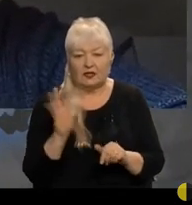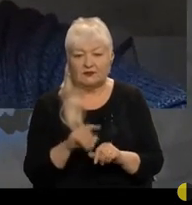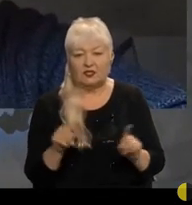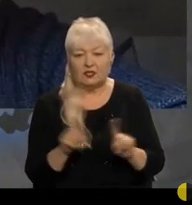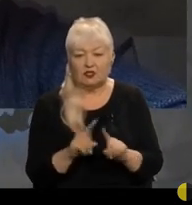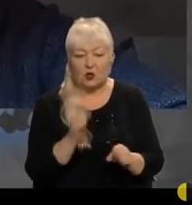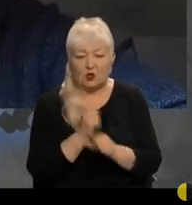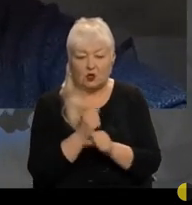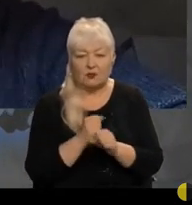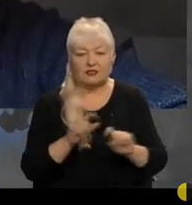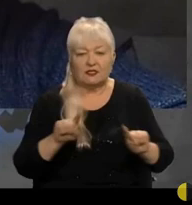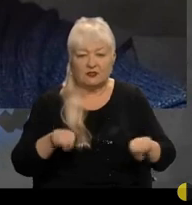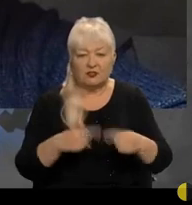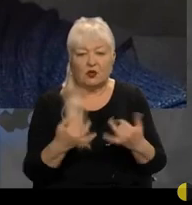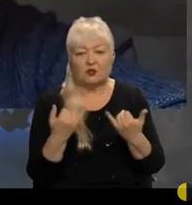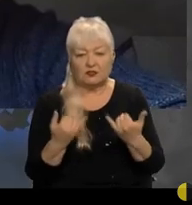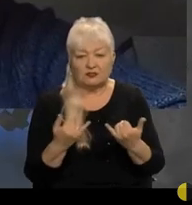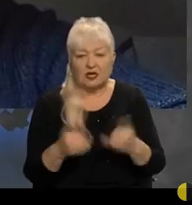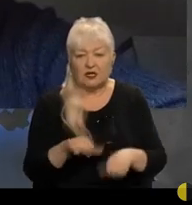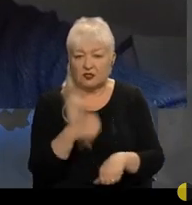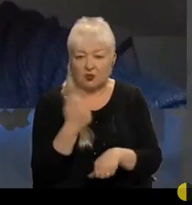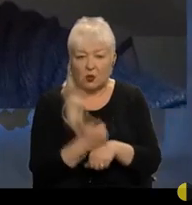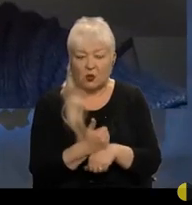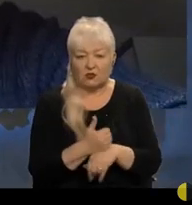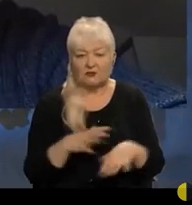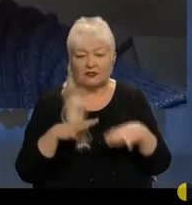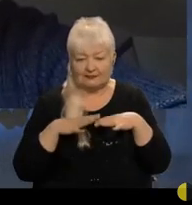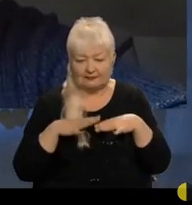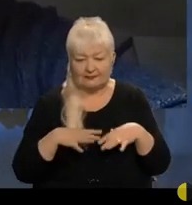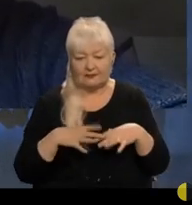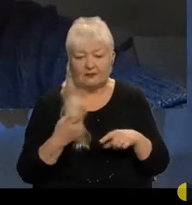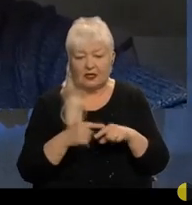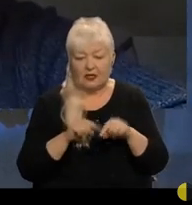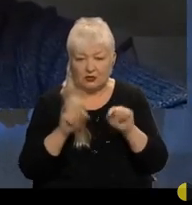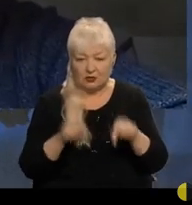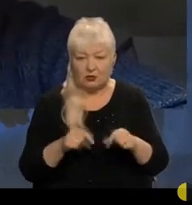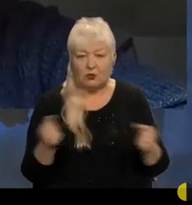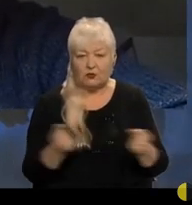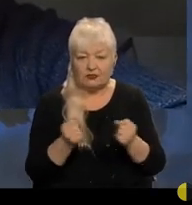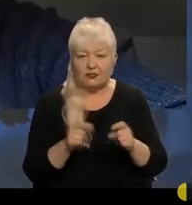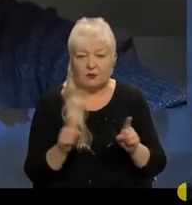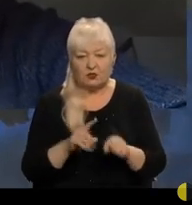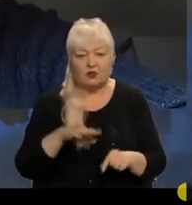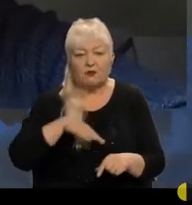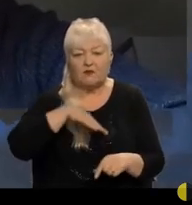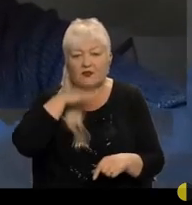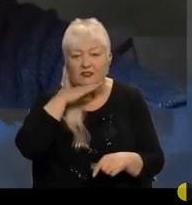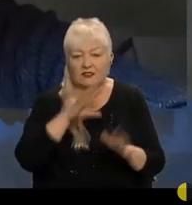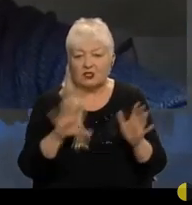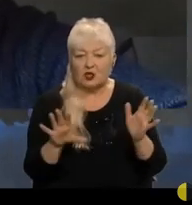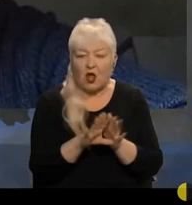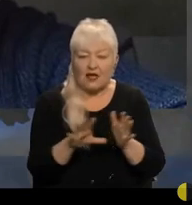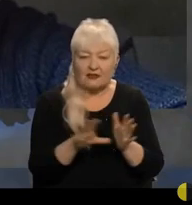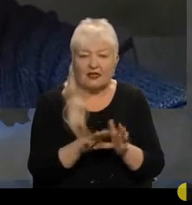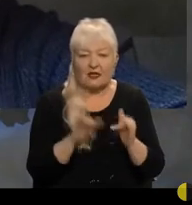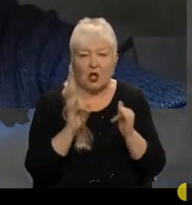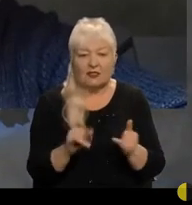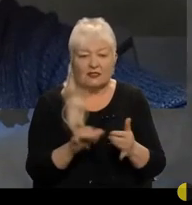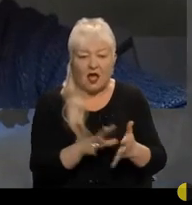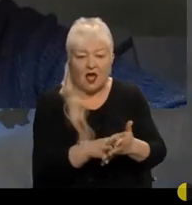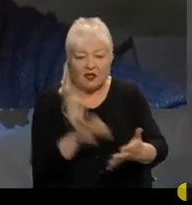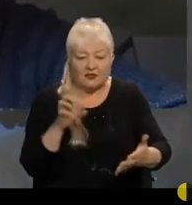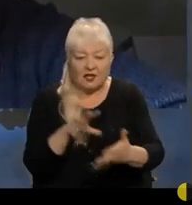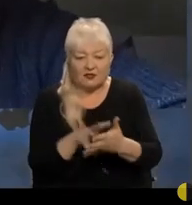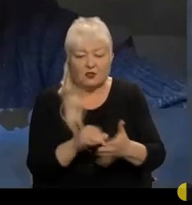відновлення, зараз головне втриматись цю зиму, щоб вистачило енергії для насосів, які качають воду, для